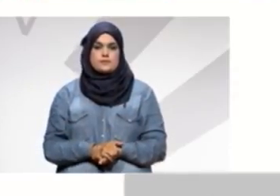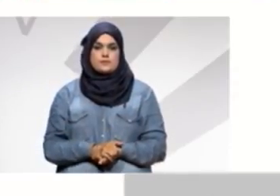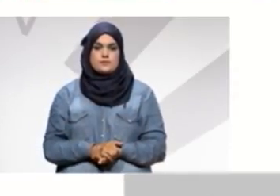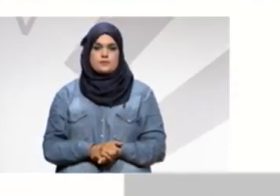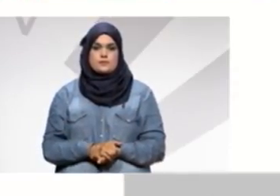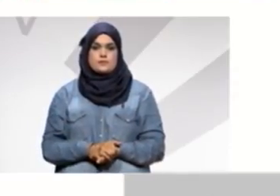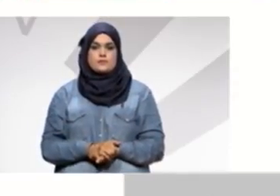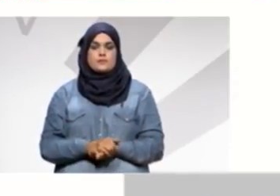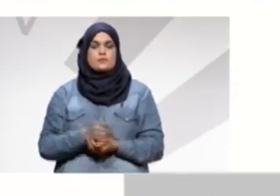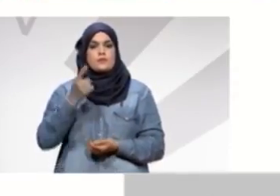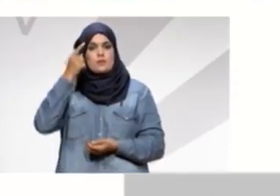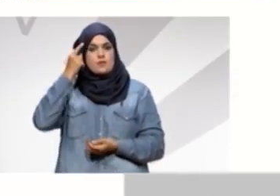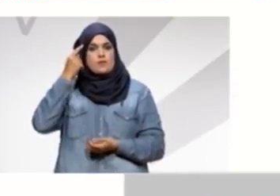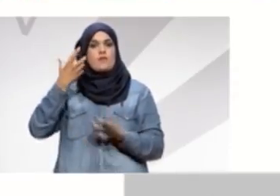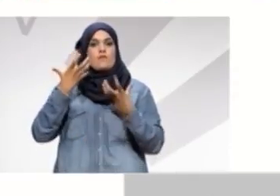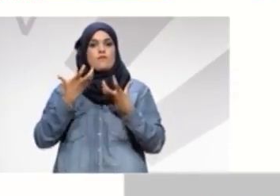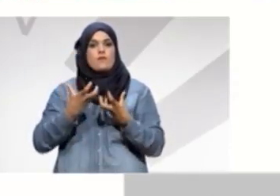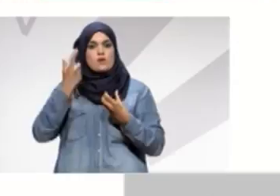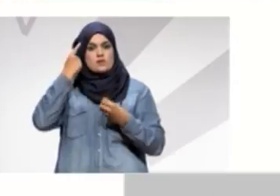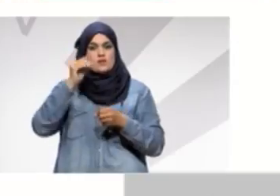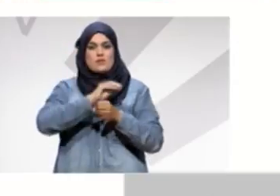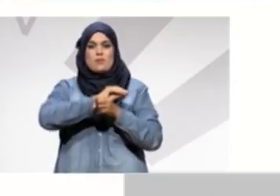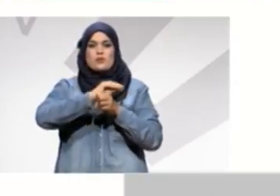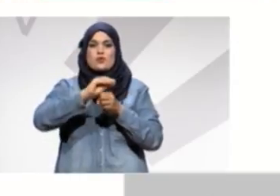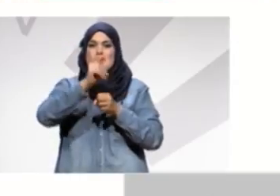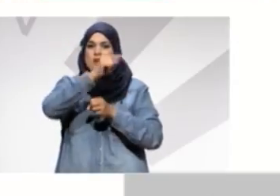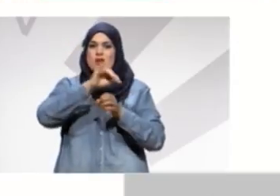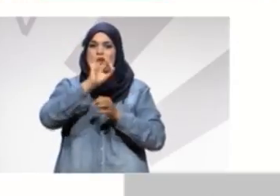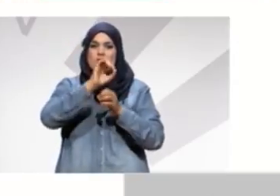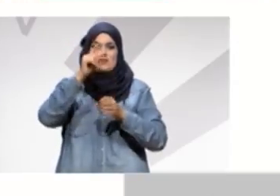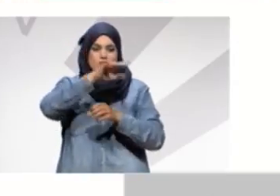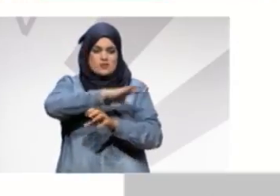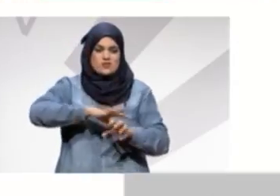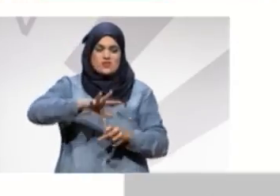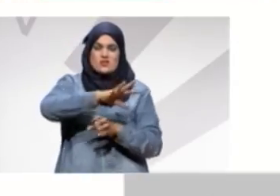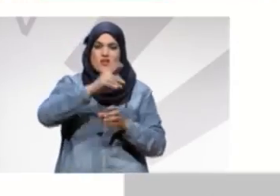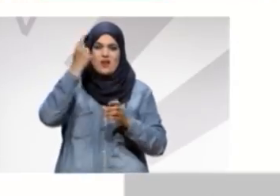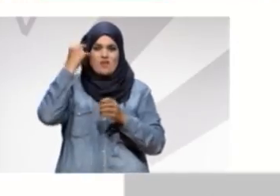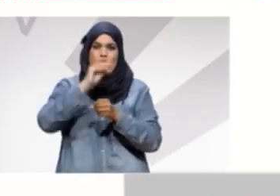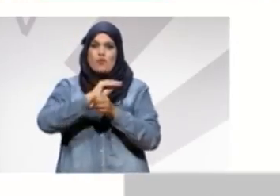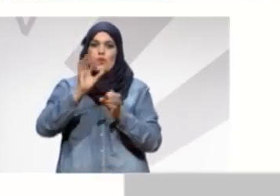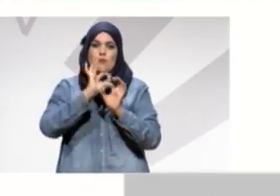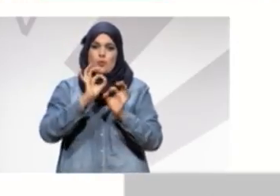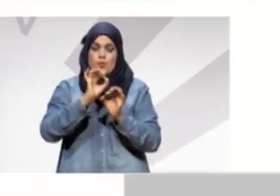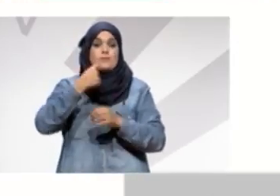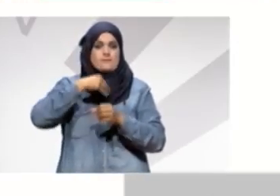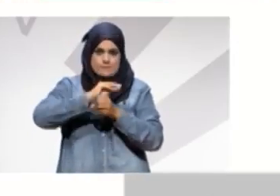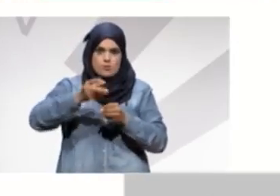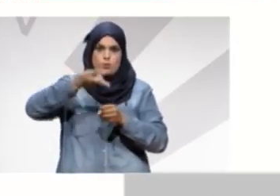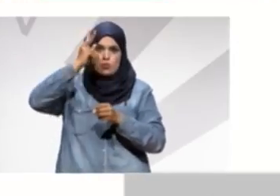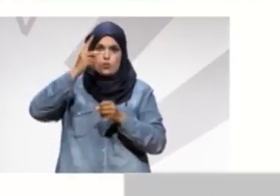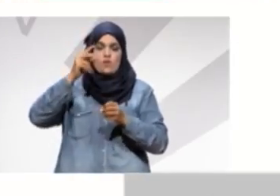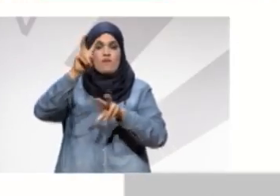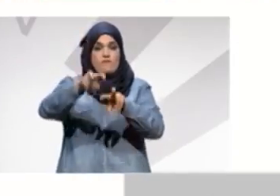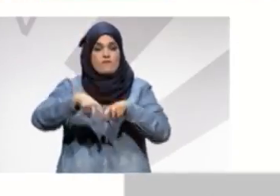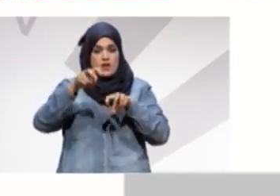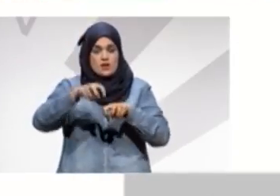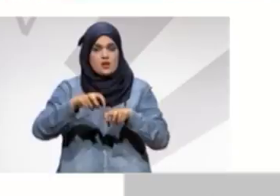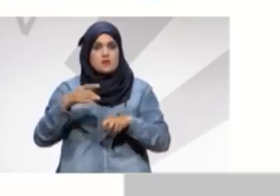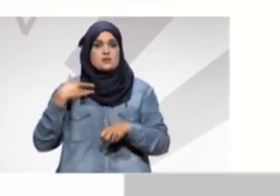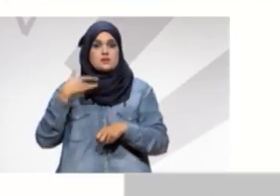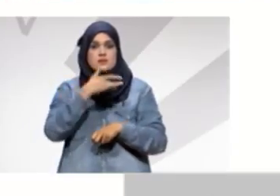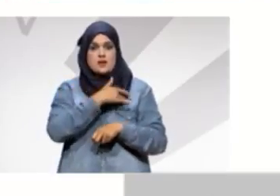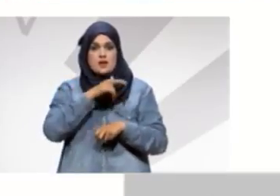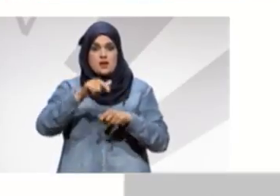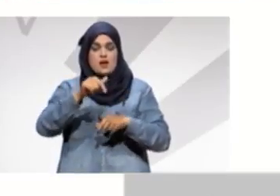التضييق الأمني اللي ساير على الجهة الفلاحة الصحة المشروع الصيني